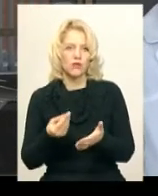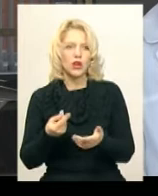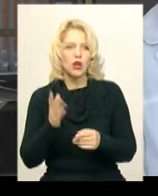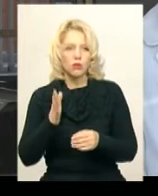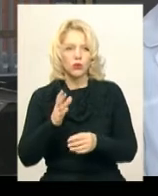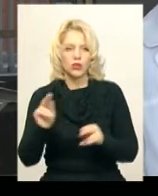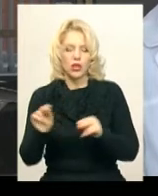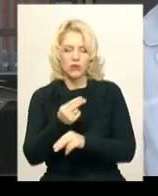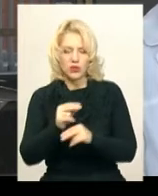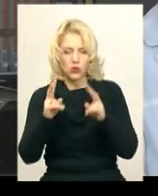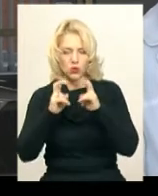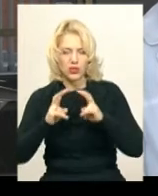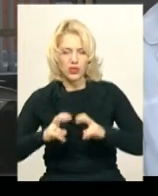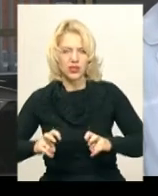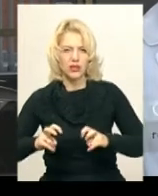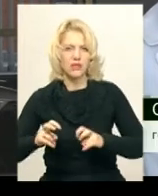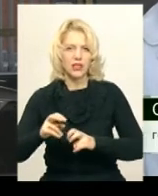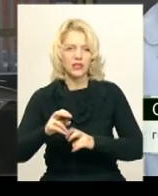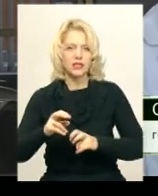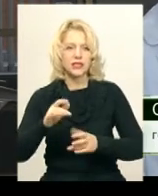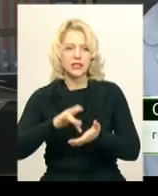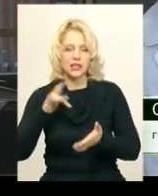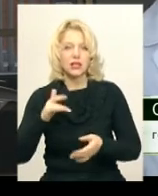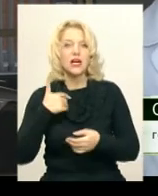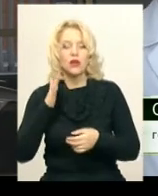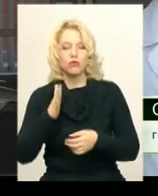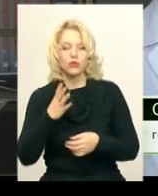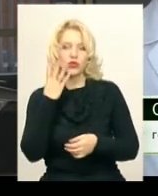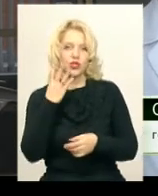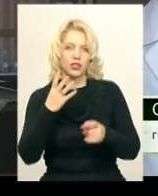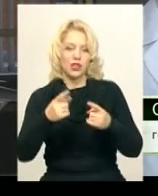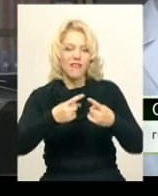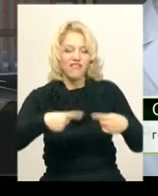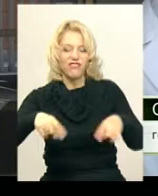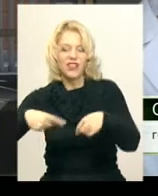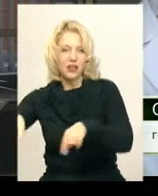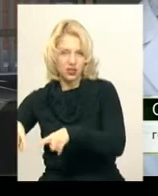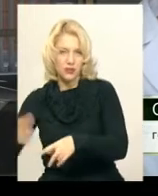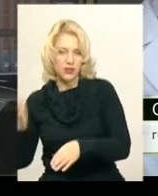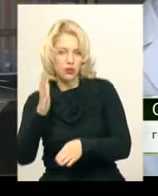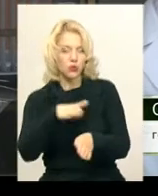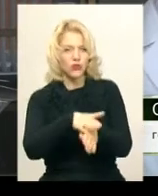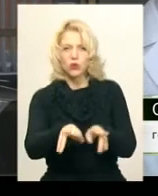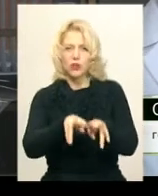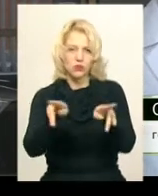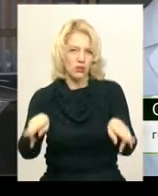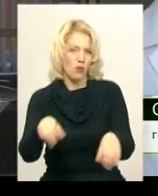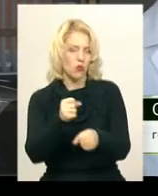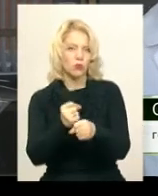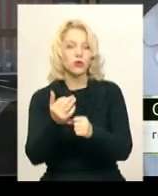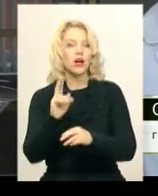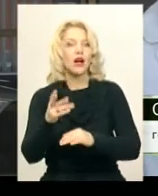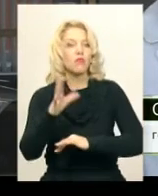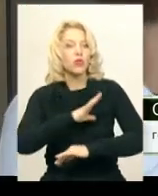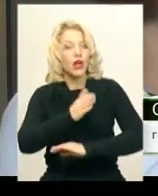консультативно-діагностичний центр. Будуть, я так розумію, чотири філії, які будуть виконувати ту саму роботу, яка була до